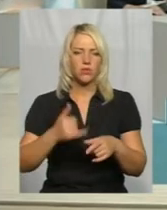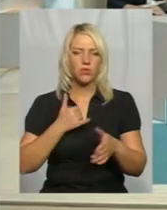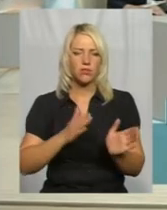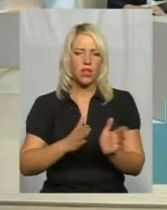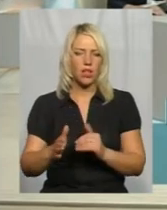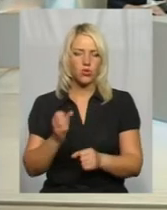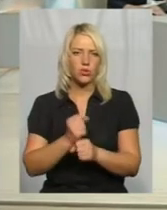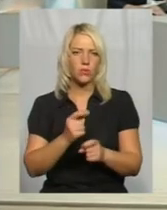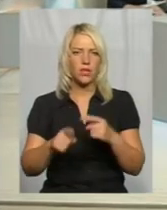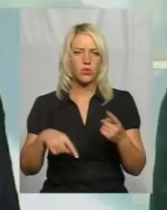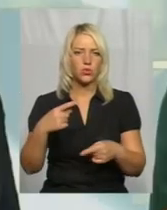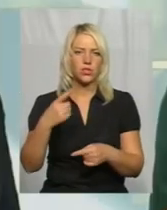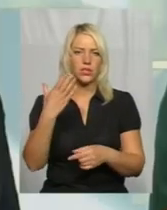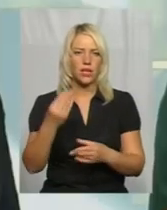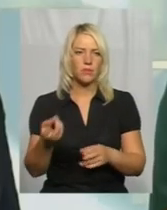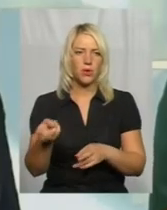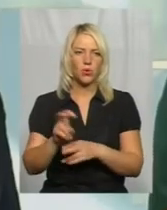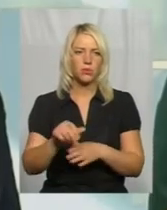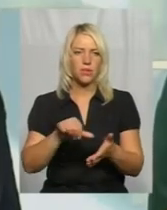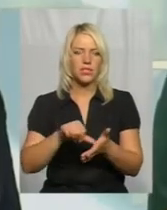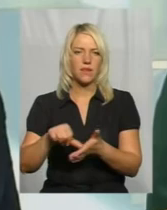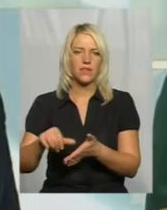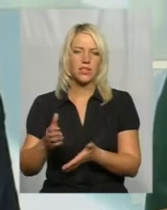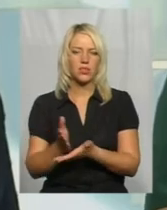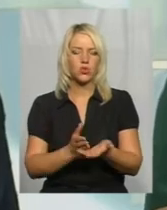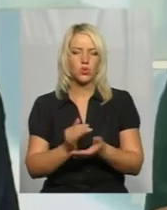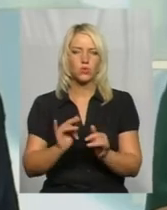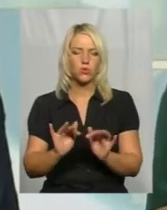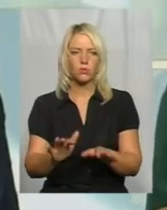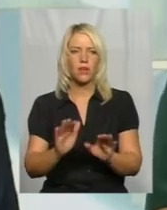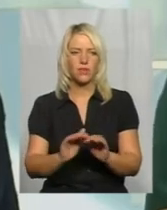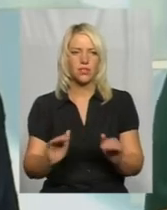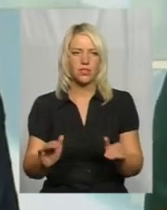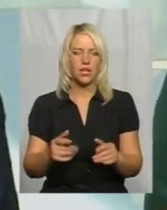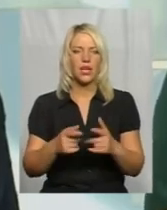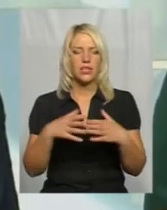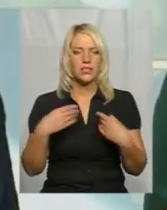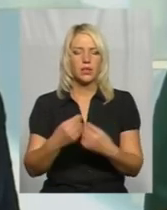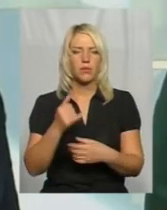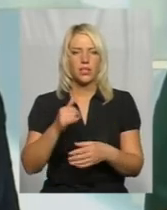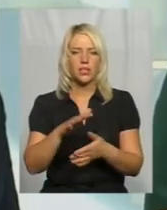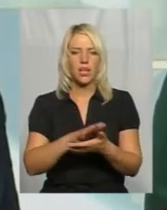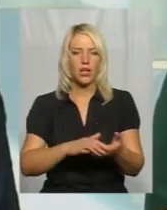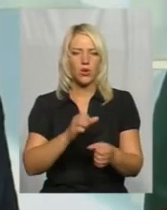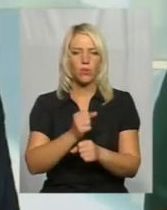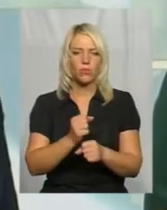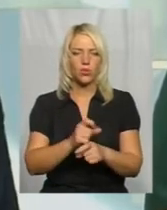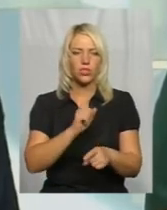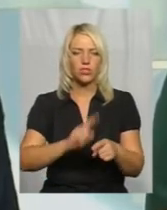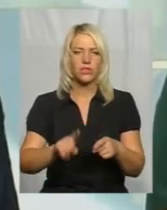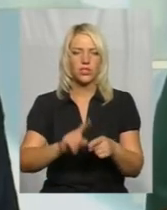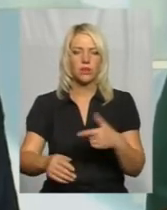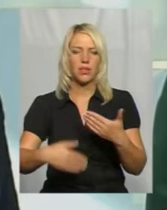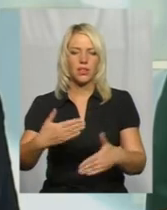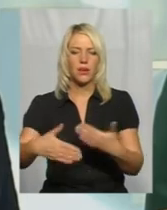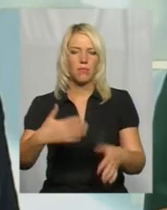робота. Буквально на другий день приходять представники служби в справах дітей, сім'ї. І далі йде робота досить-досить швидкими темпами.